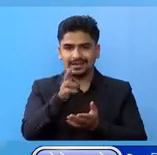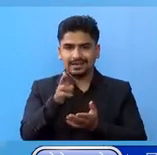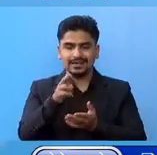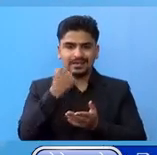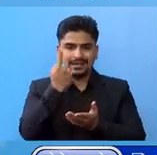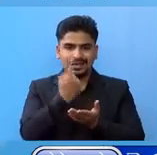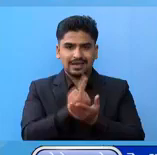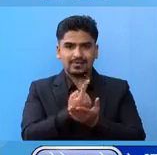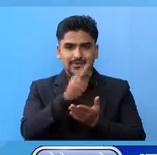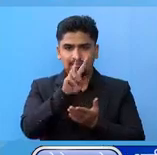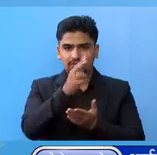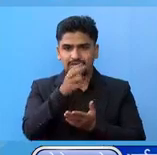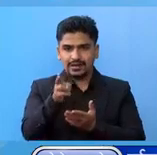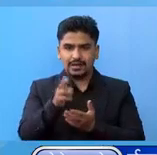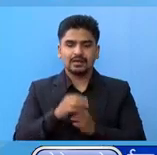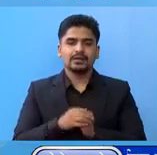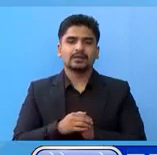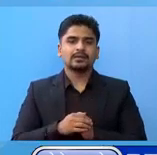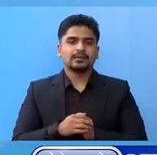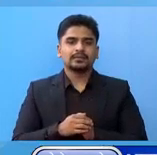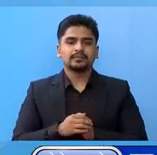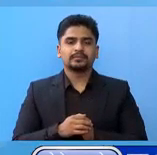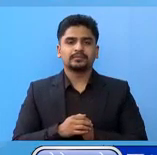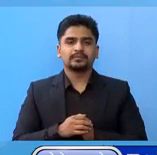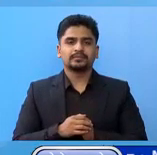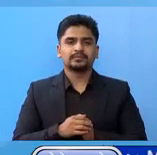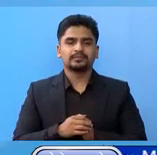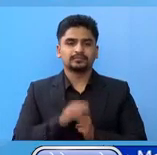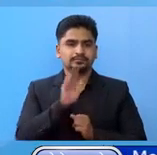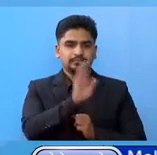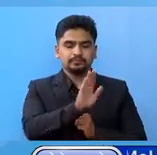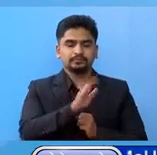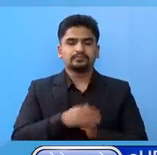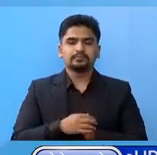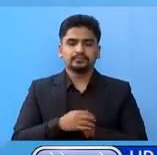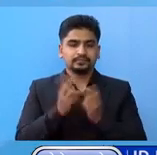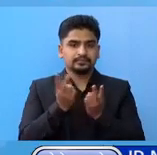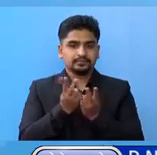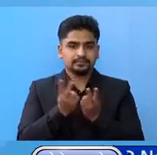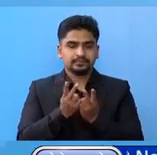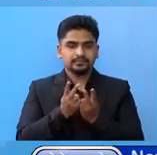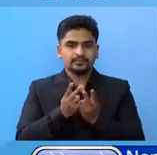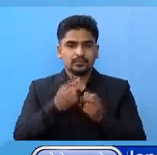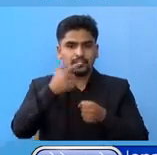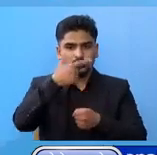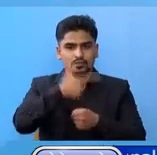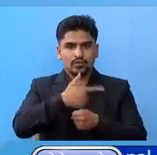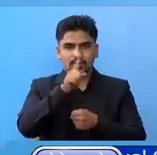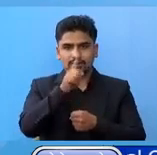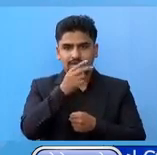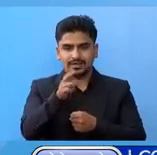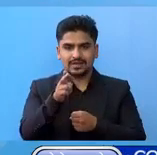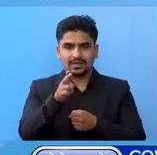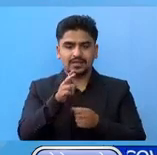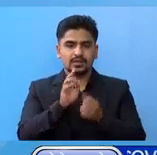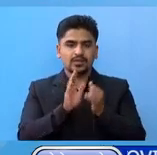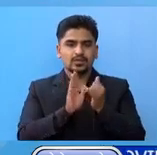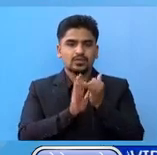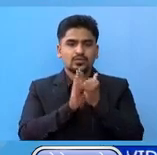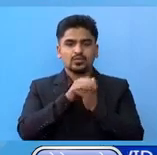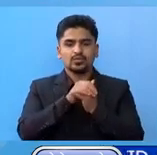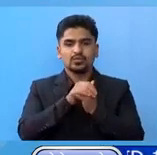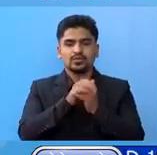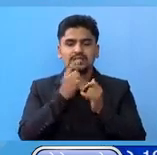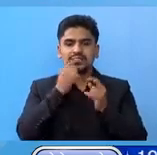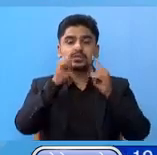काफांडों का दोई जना हुनों चै। त्यसे घरी नुआ कोट का एक जना रिषोलु खुमबो का दोई